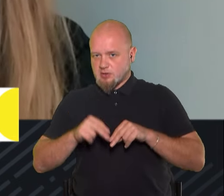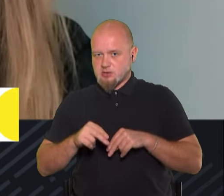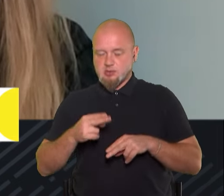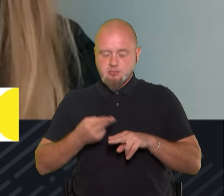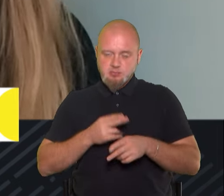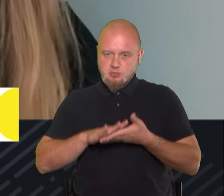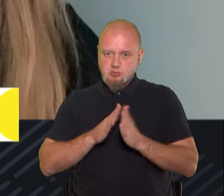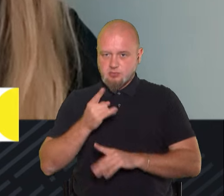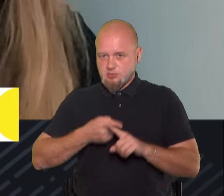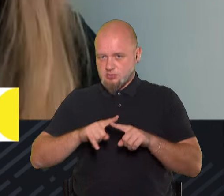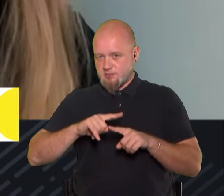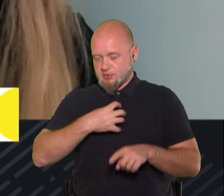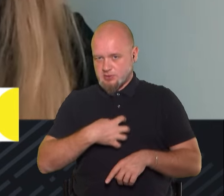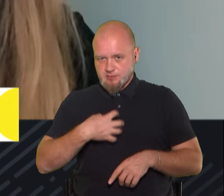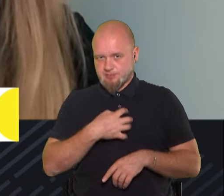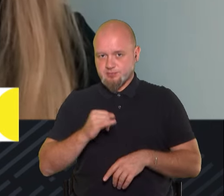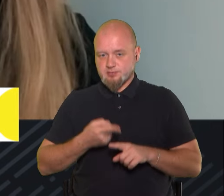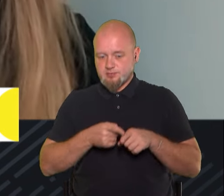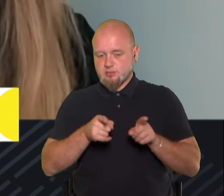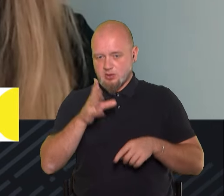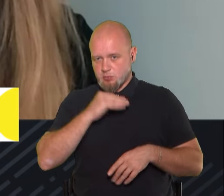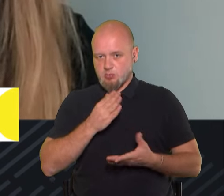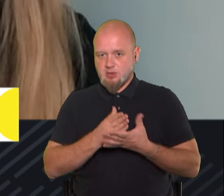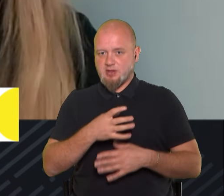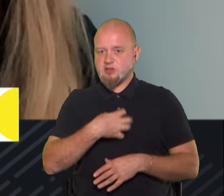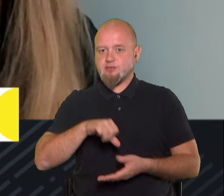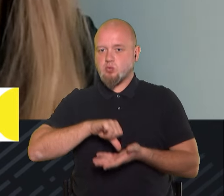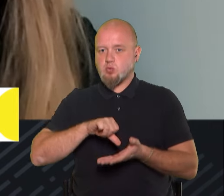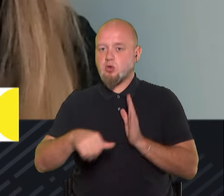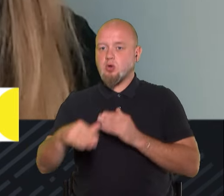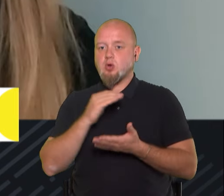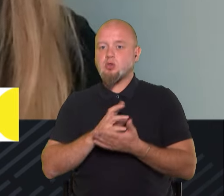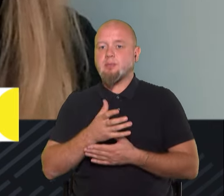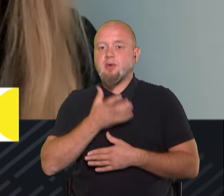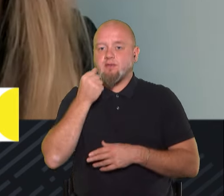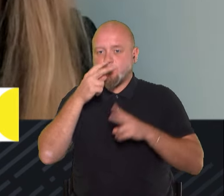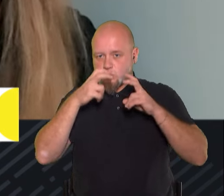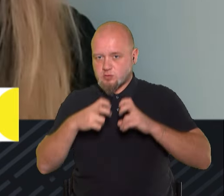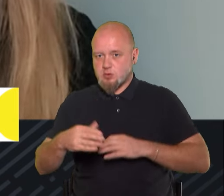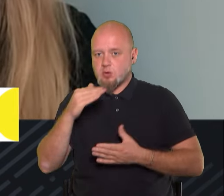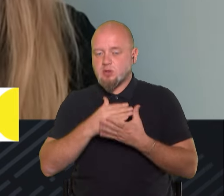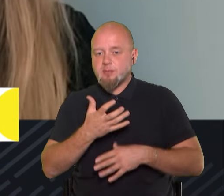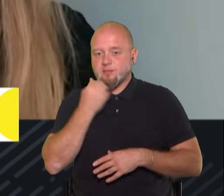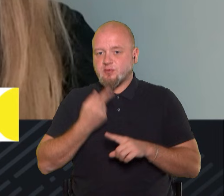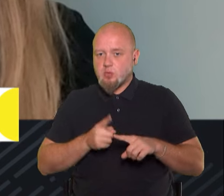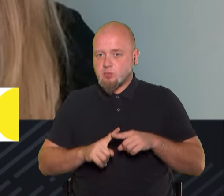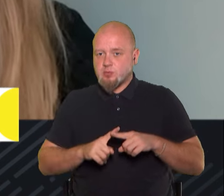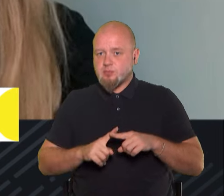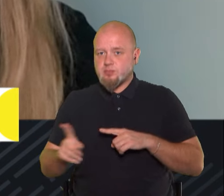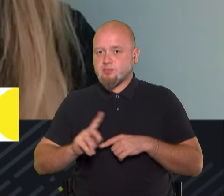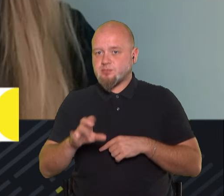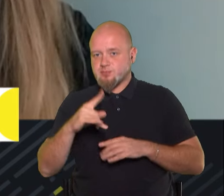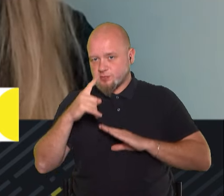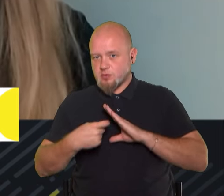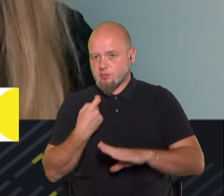Безумовно, це важливо. І вони можуть зіграти важливу роль хоча б в розслідуванні, хоча б у тому, аби